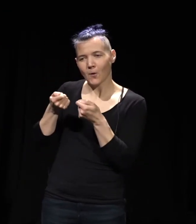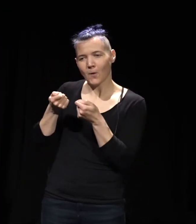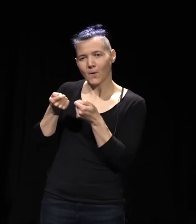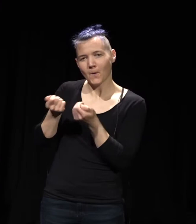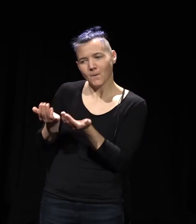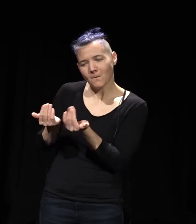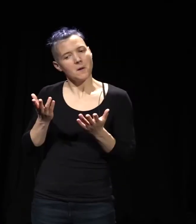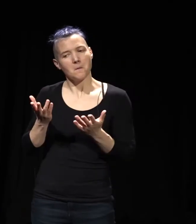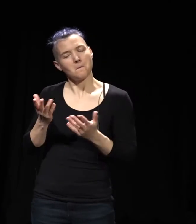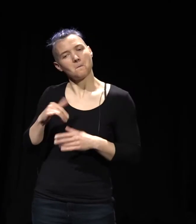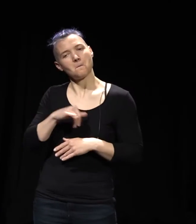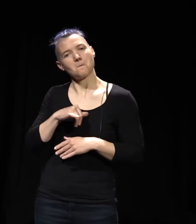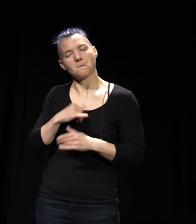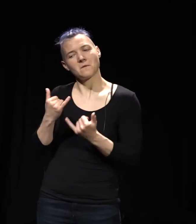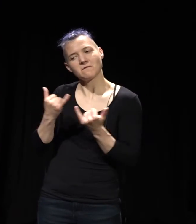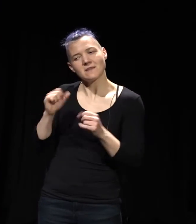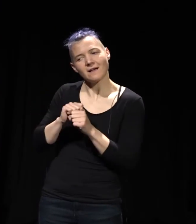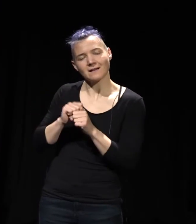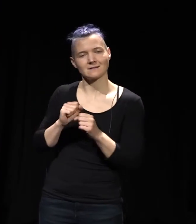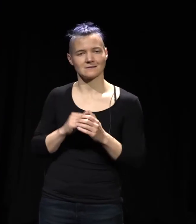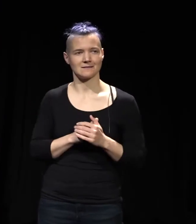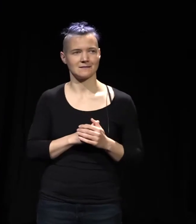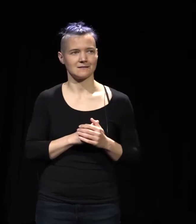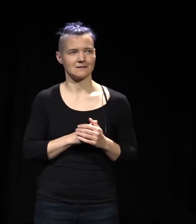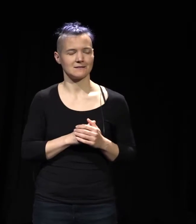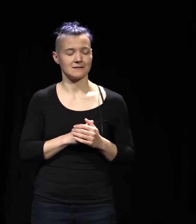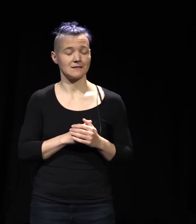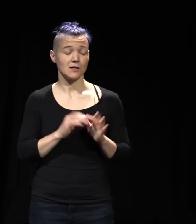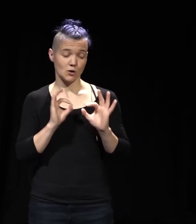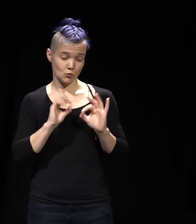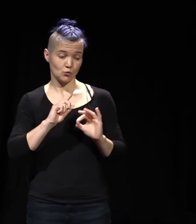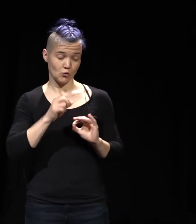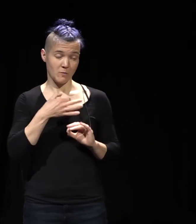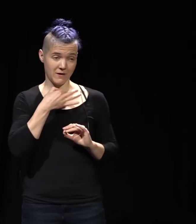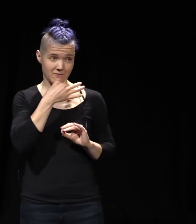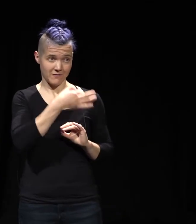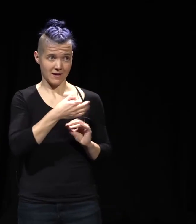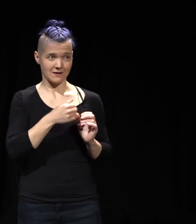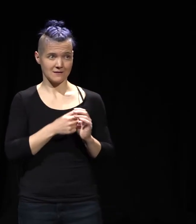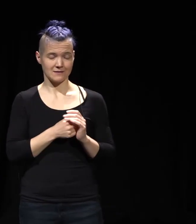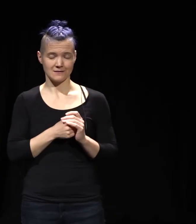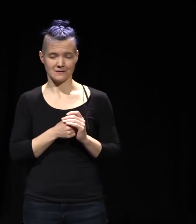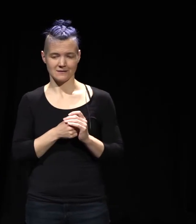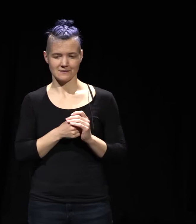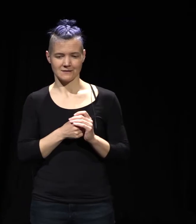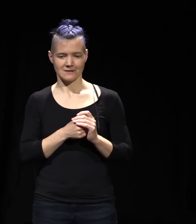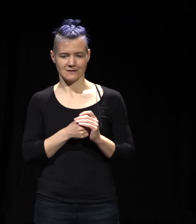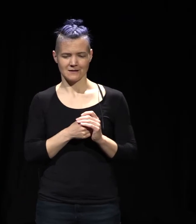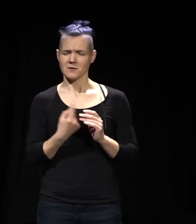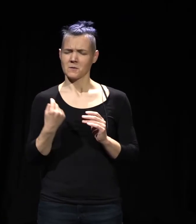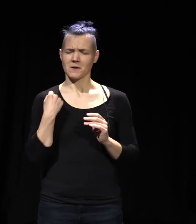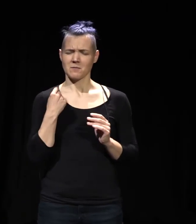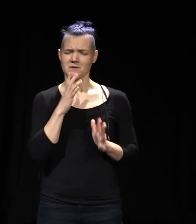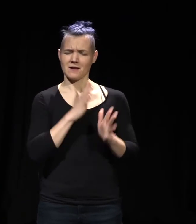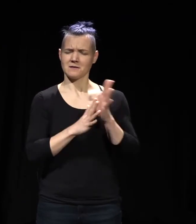bekommen können. Ich frage dann jetzt aber trotzdem nochmal, Sie haben das gerade so interessant erzählt. Sie drehen